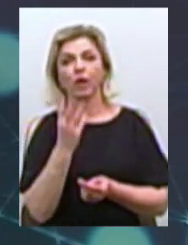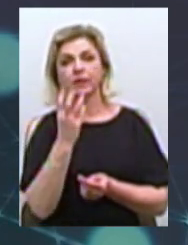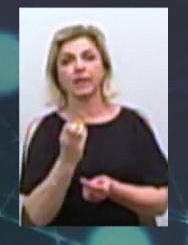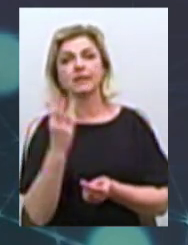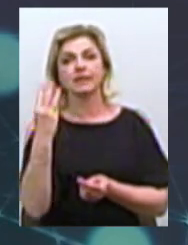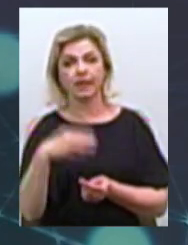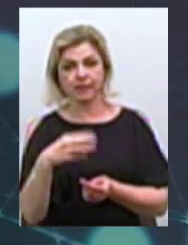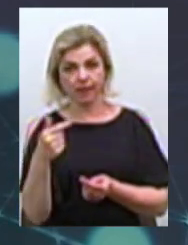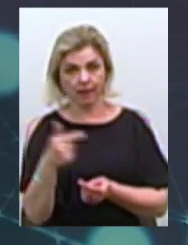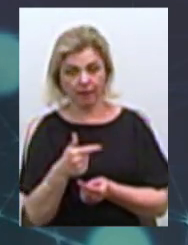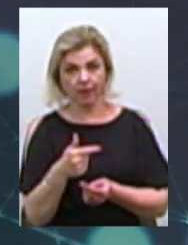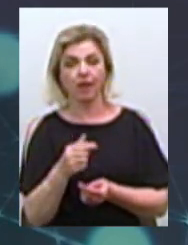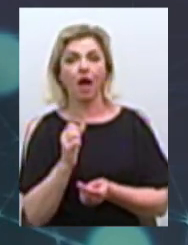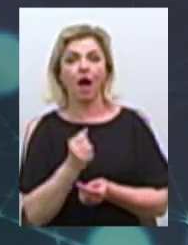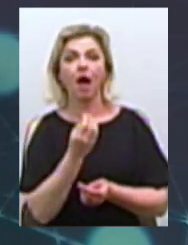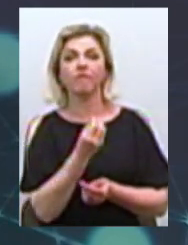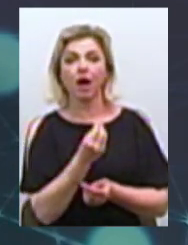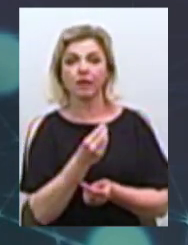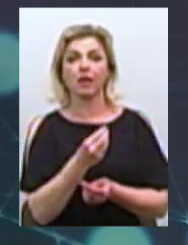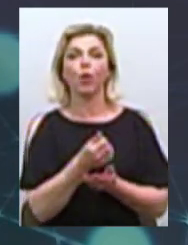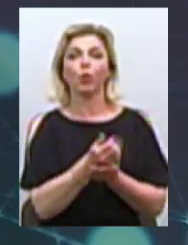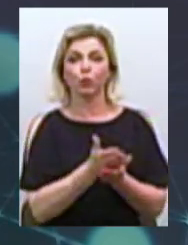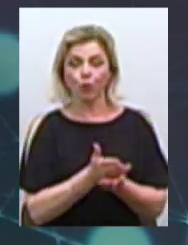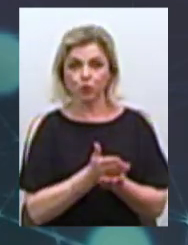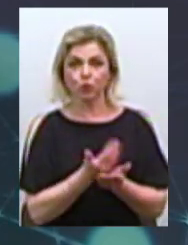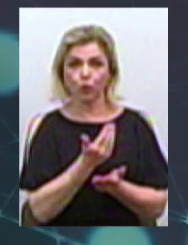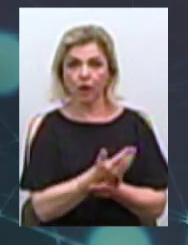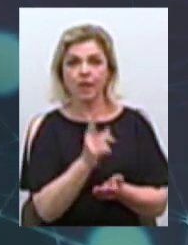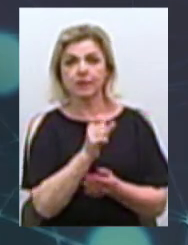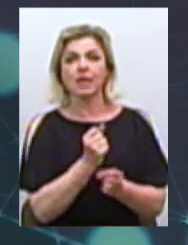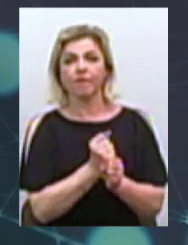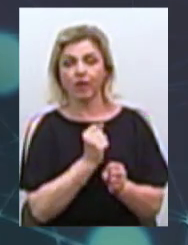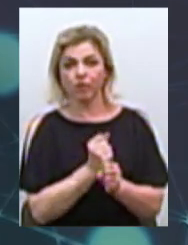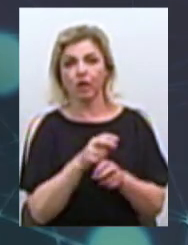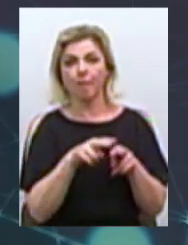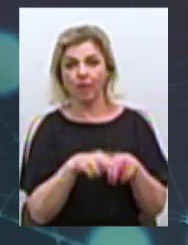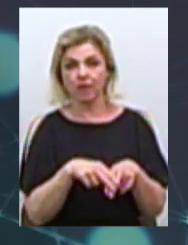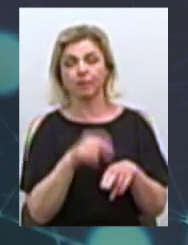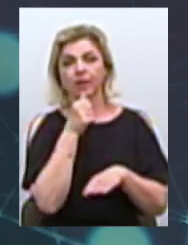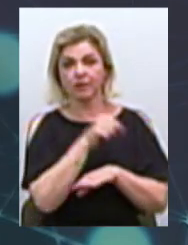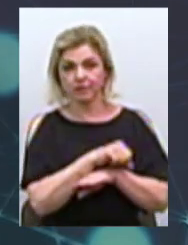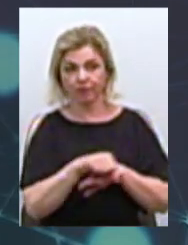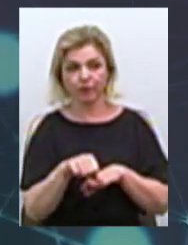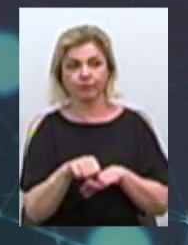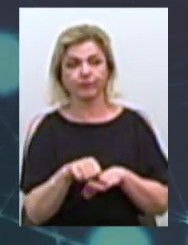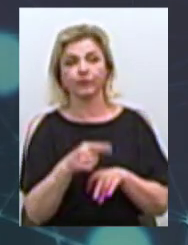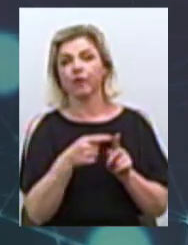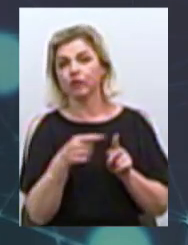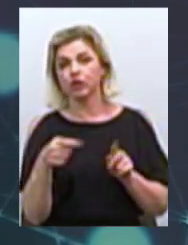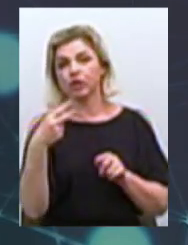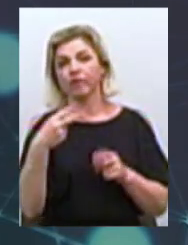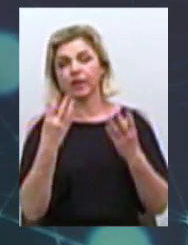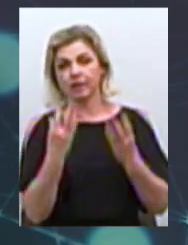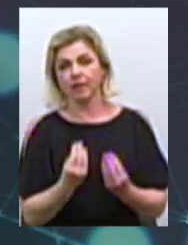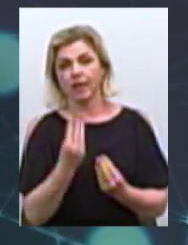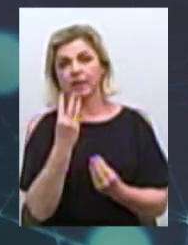гривнів, а вартість адміністративної послуги за виготовлення паспорту для виїзду за кордон протягом 20 днів буде